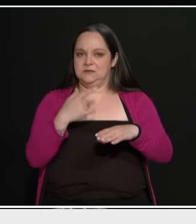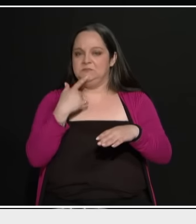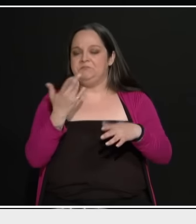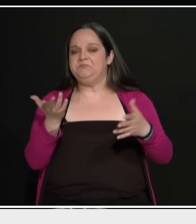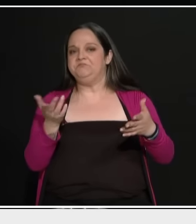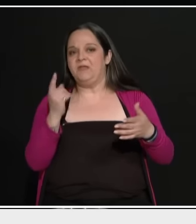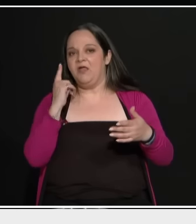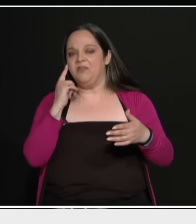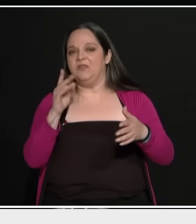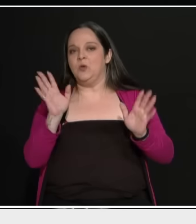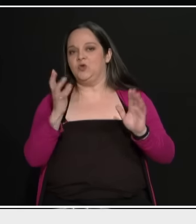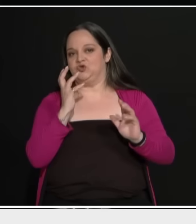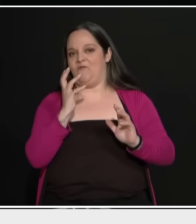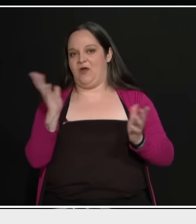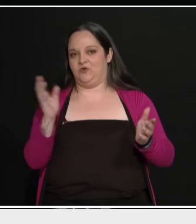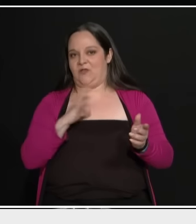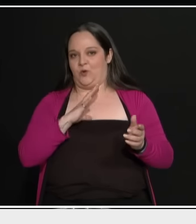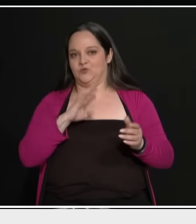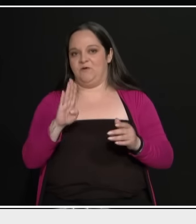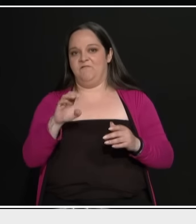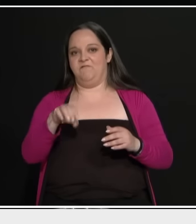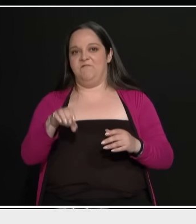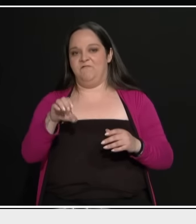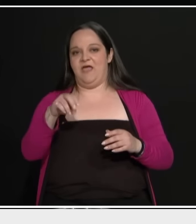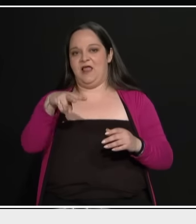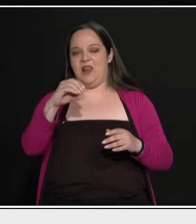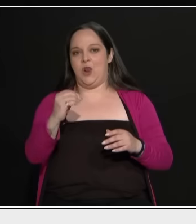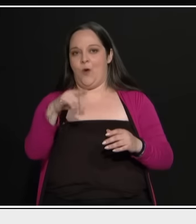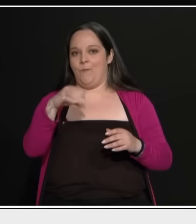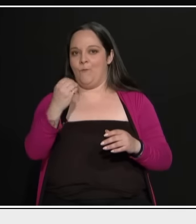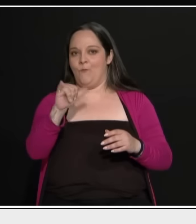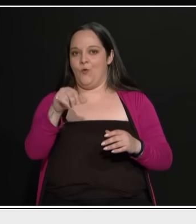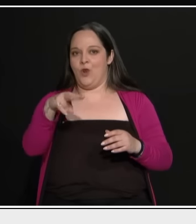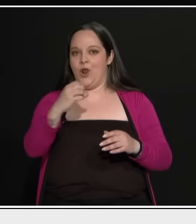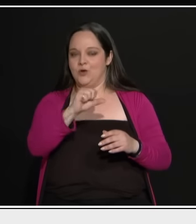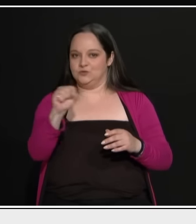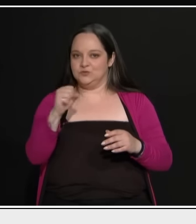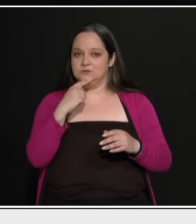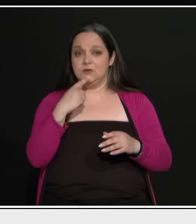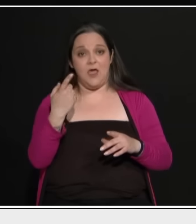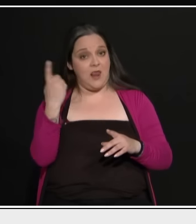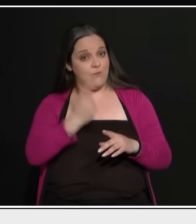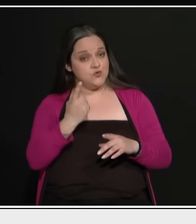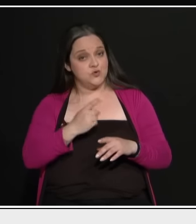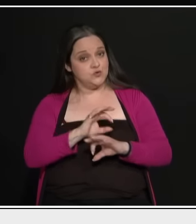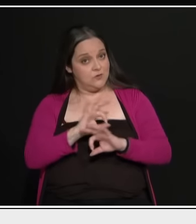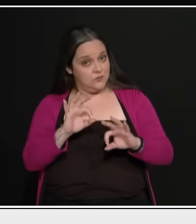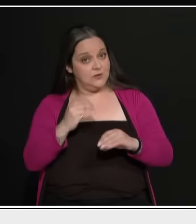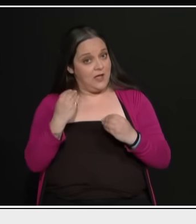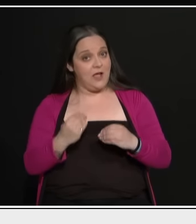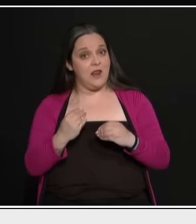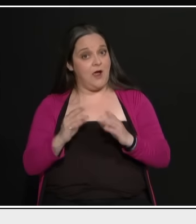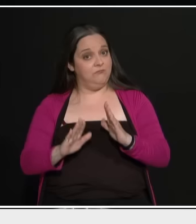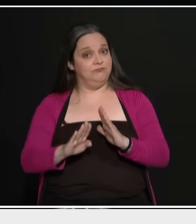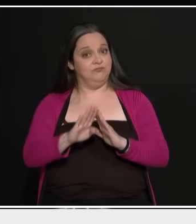ότι είναι άνθρωπος σοβαρός για να πάρει ψήφους. Έχει καλά ποσοστά πάντως. Και οι δημοσκόποι είναι μεγάλη άνομα.